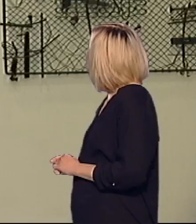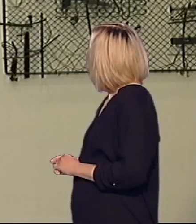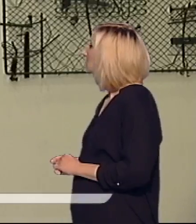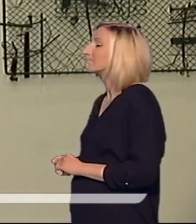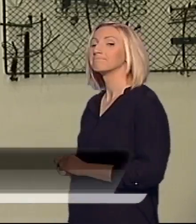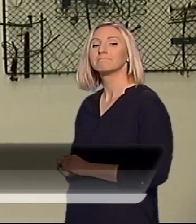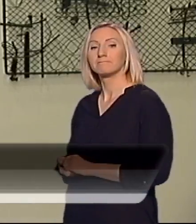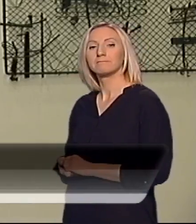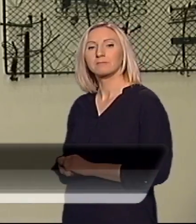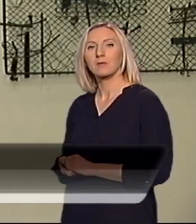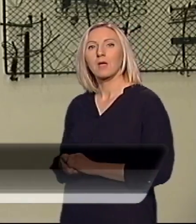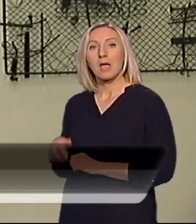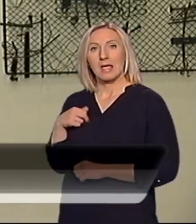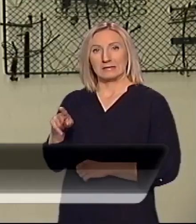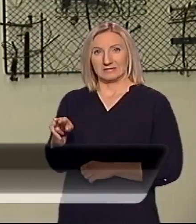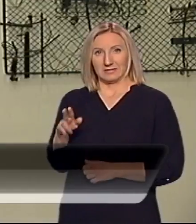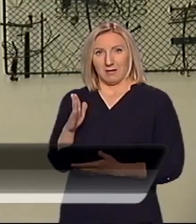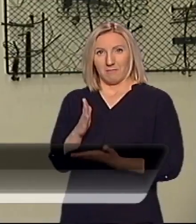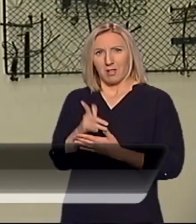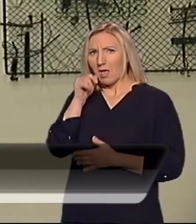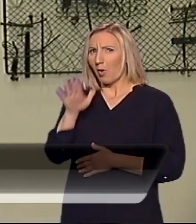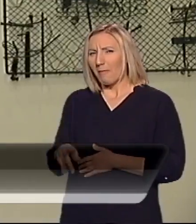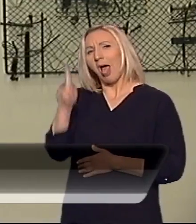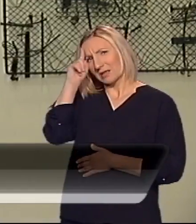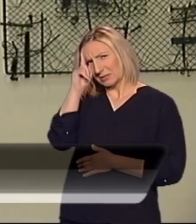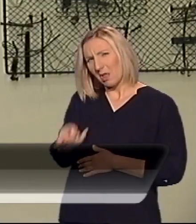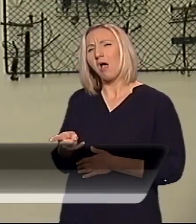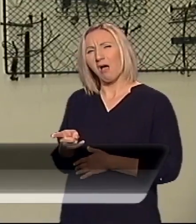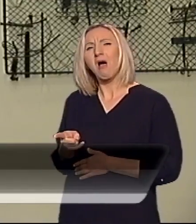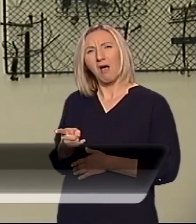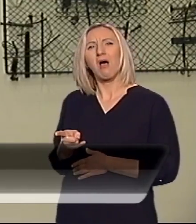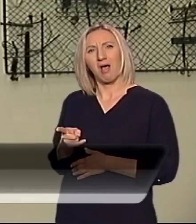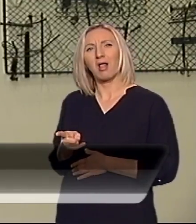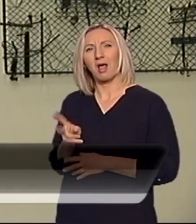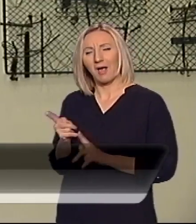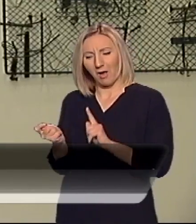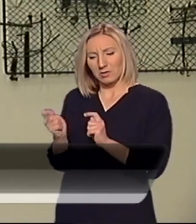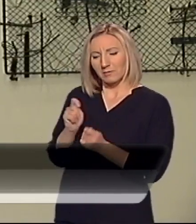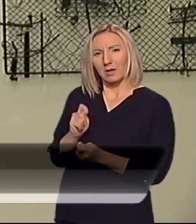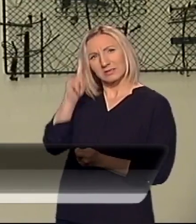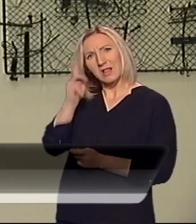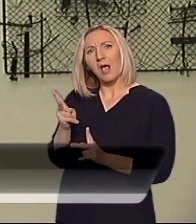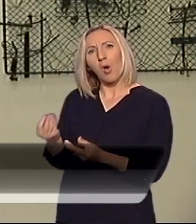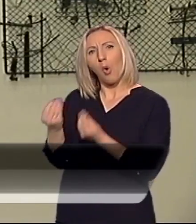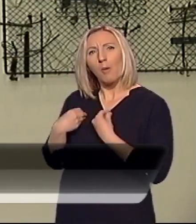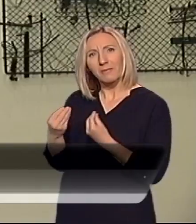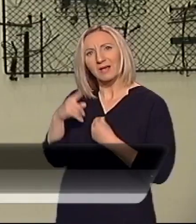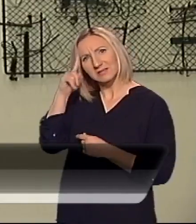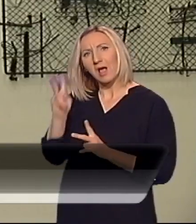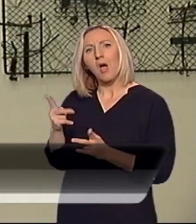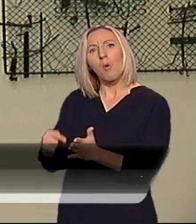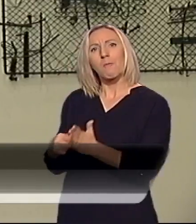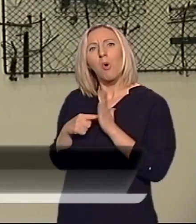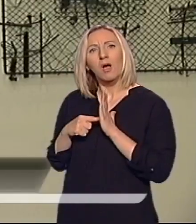Bila je jako mala, a uvek je znala nekako se prilagodila i da mi objasni, i da mi pokaže,